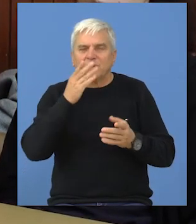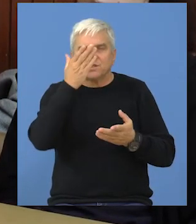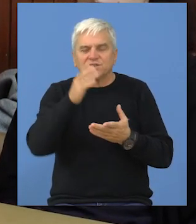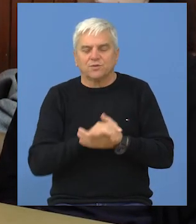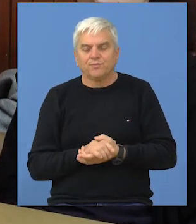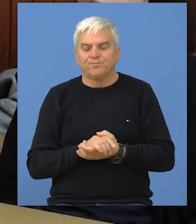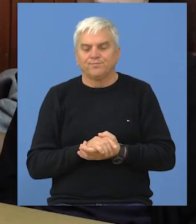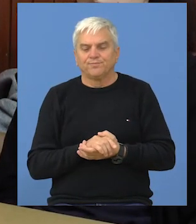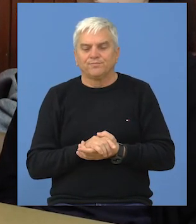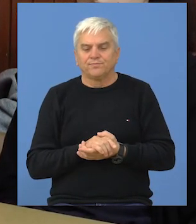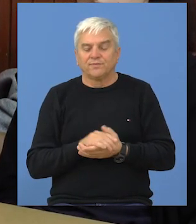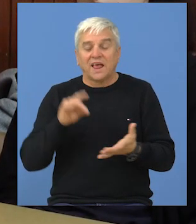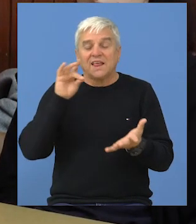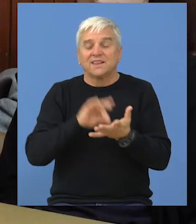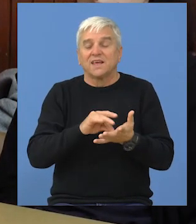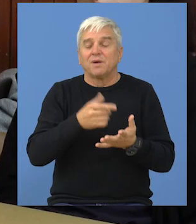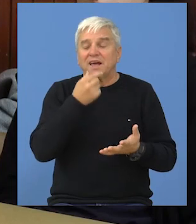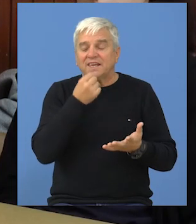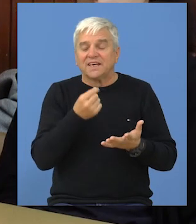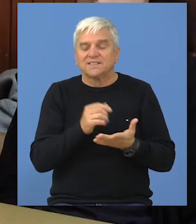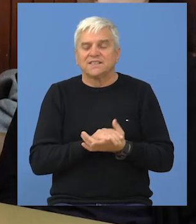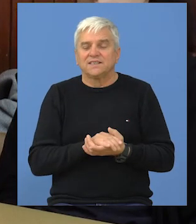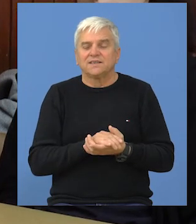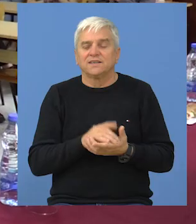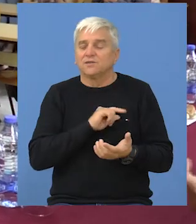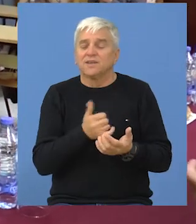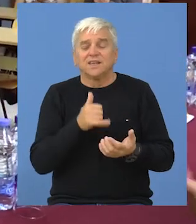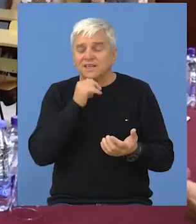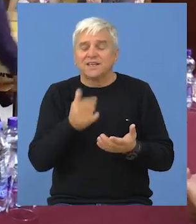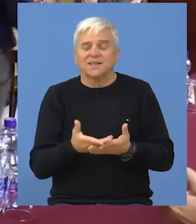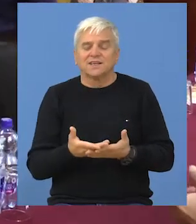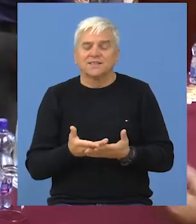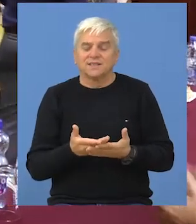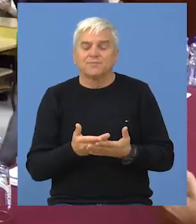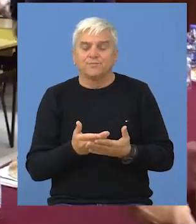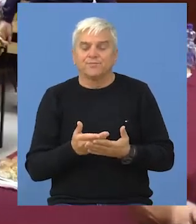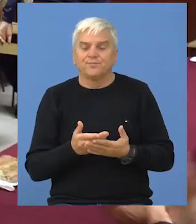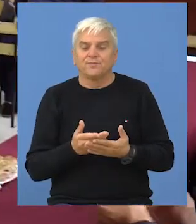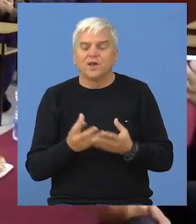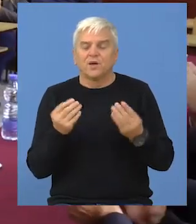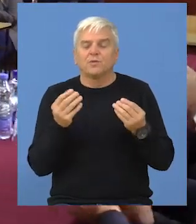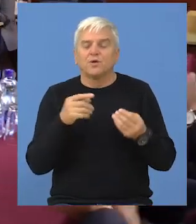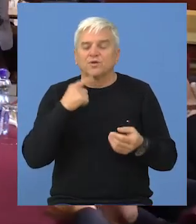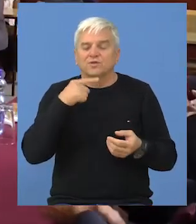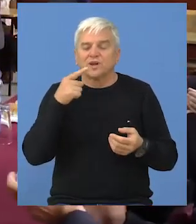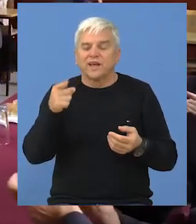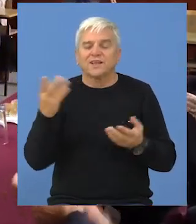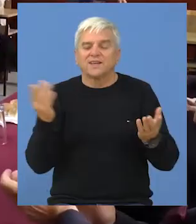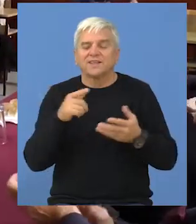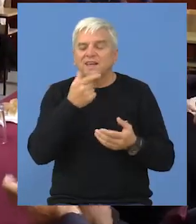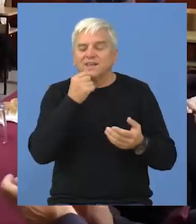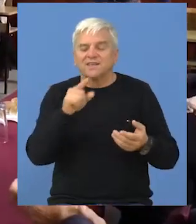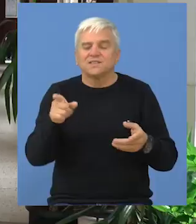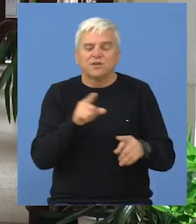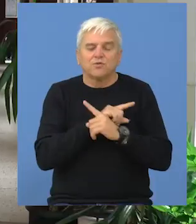deo održava u Mađarskoj. Tema je jezik, znači večna tema jeste jezik. Mnogi